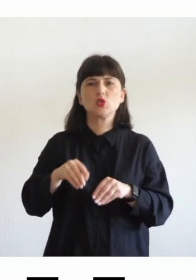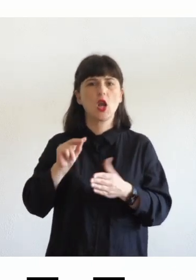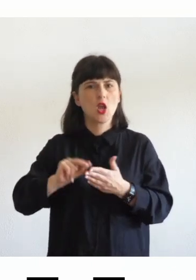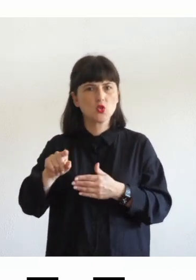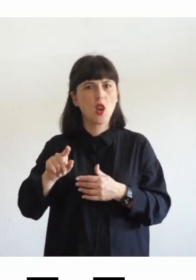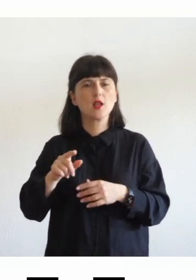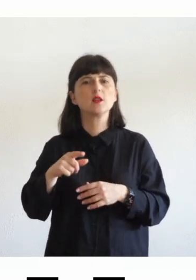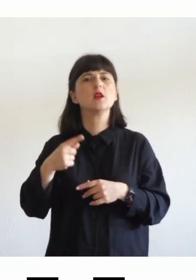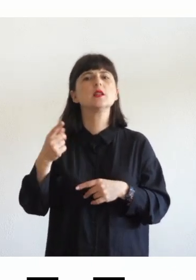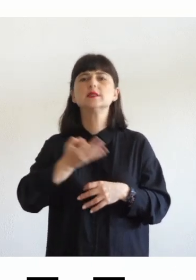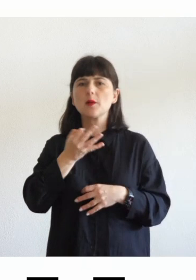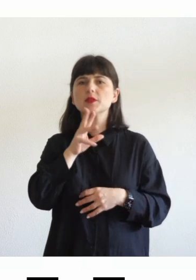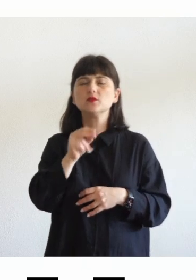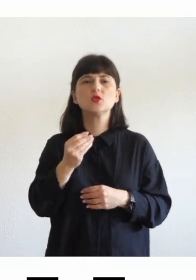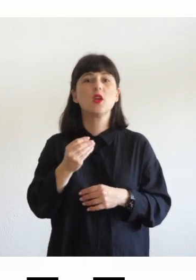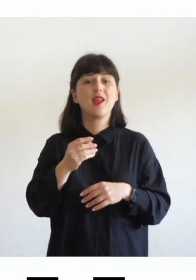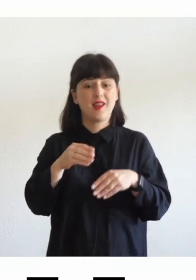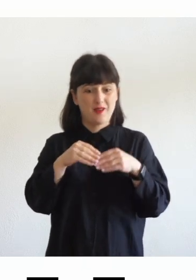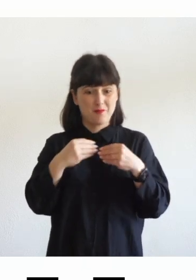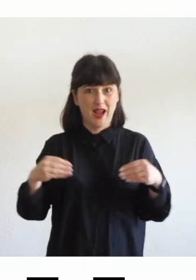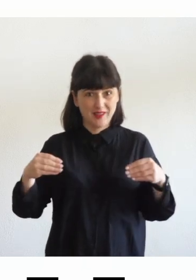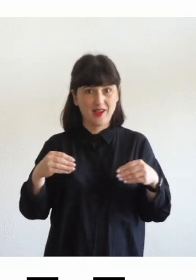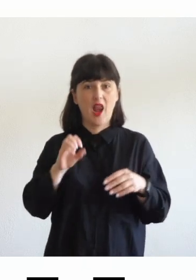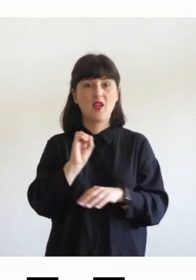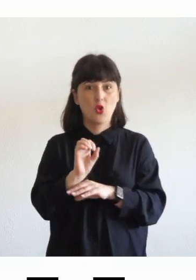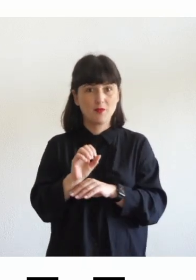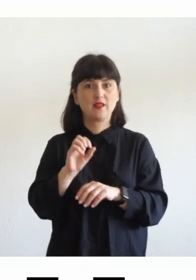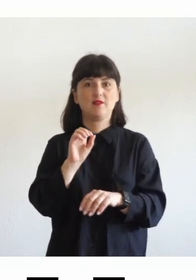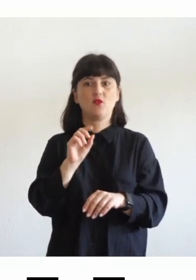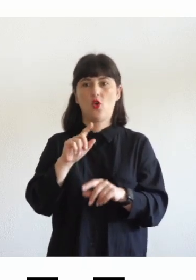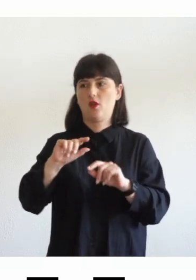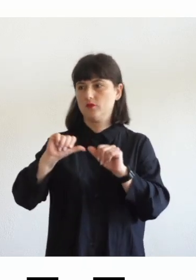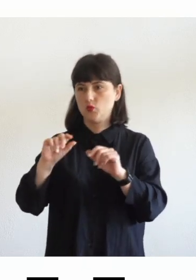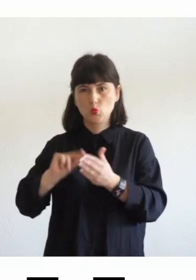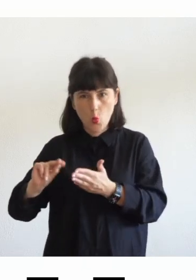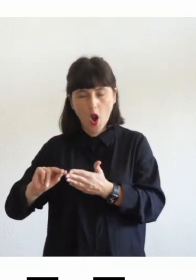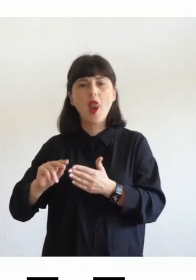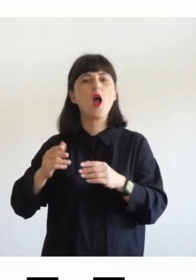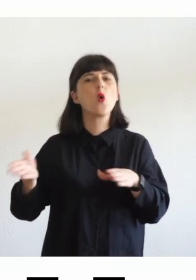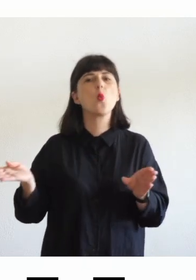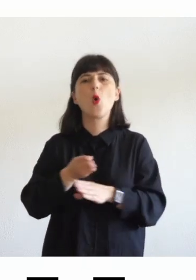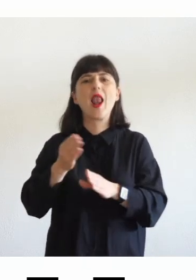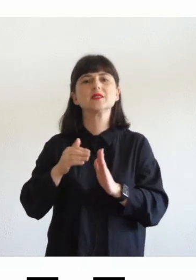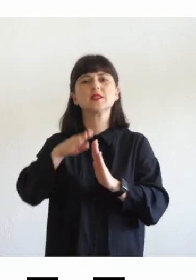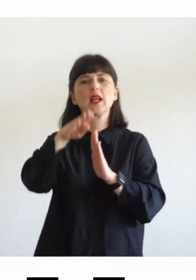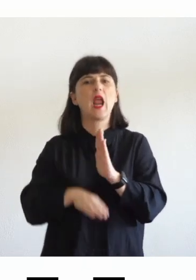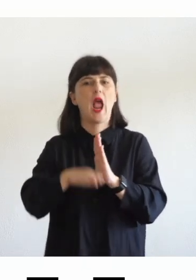materiale formativo e didattico utilizzato nelle scuole di ogni ordine grado sembra una